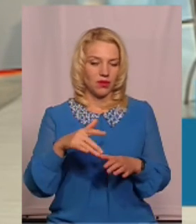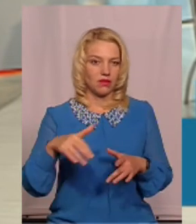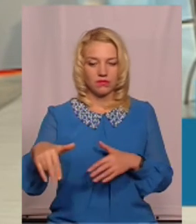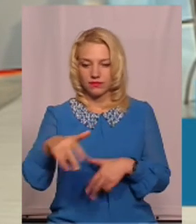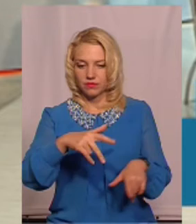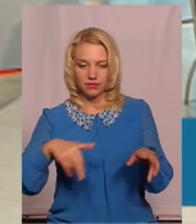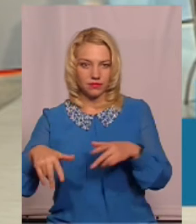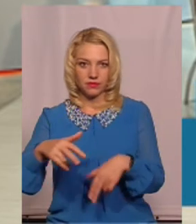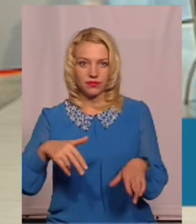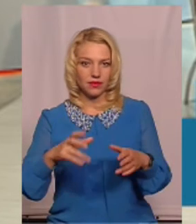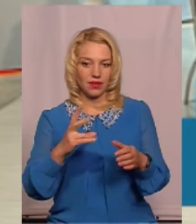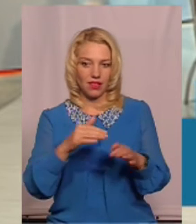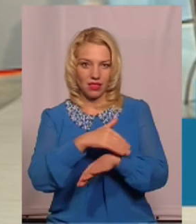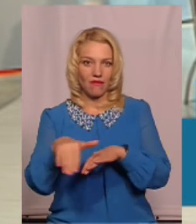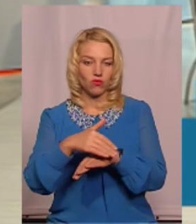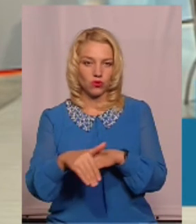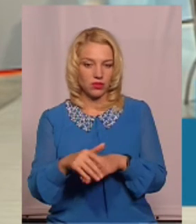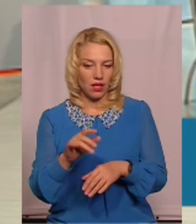розумієте, дитина ж не повинна страждати.